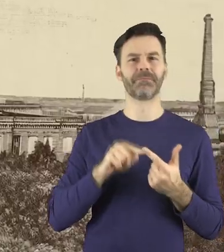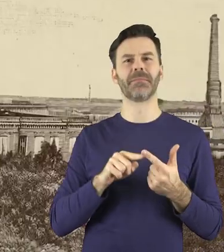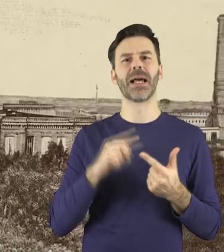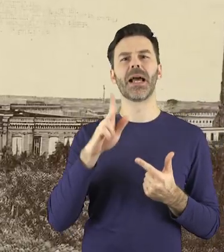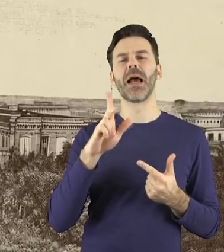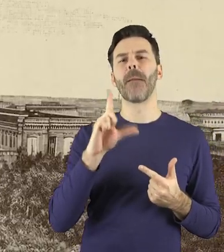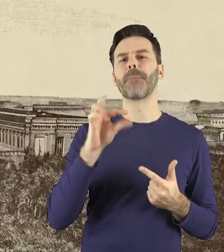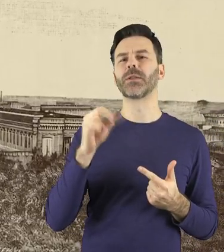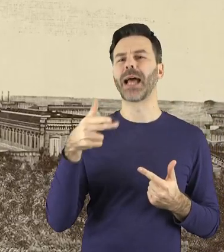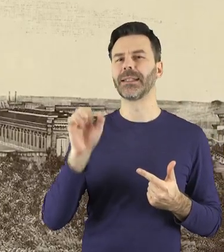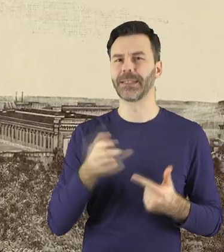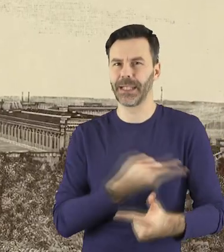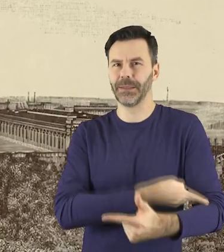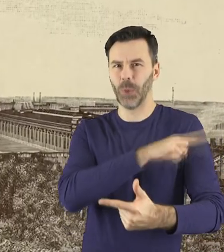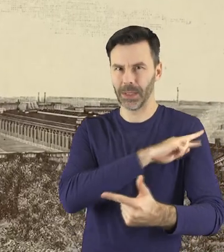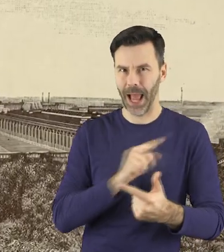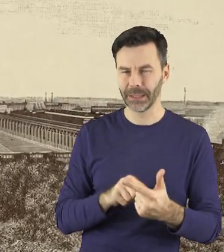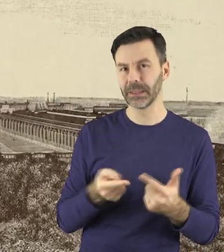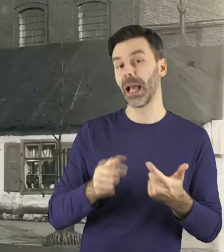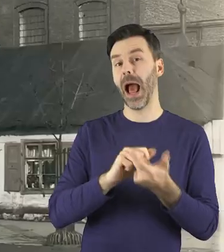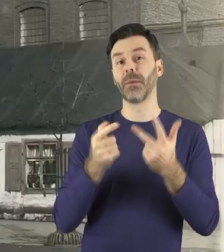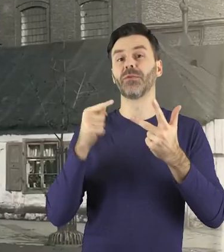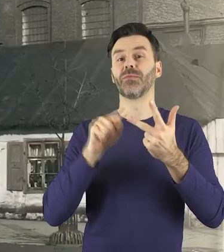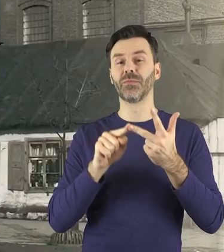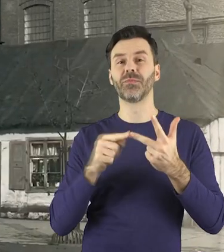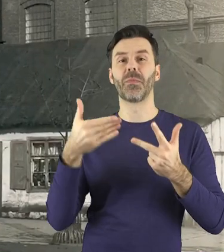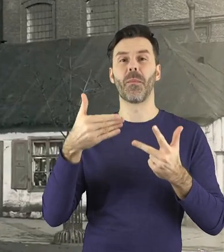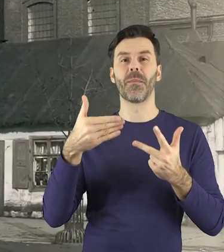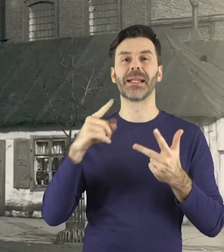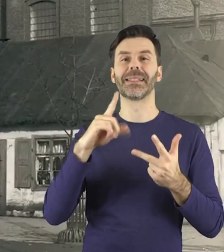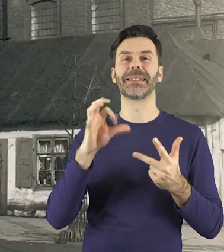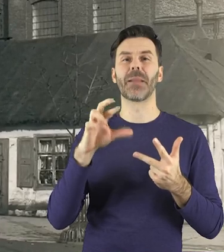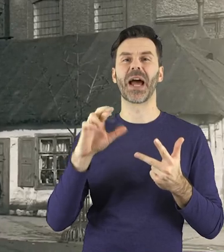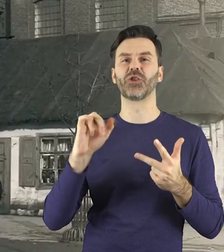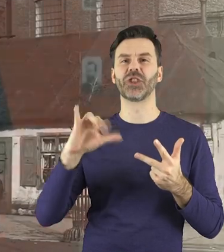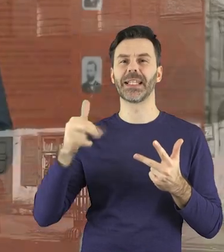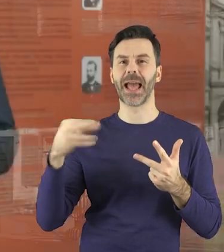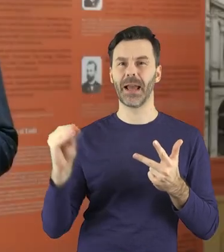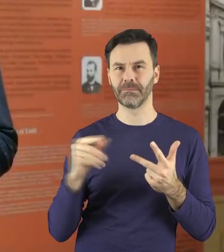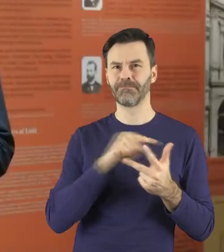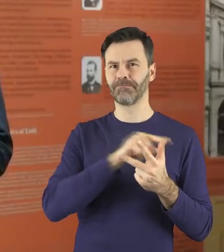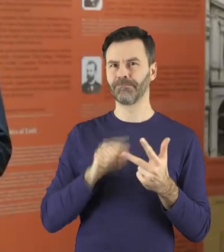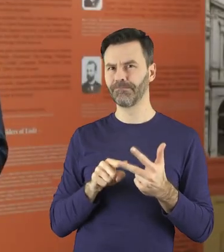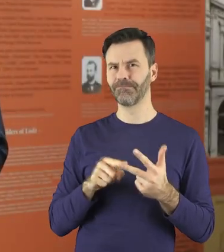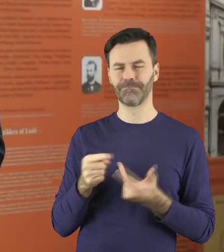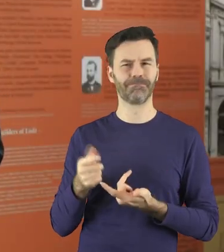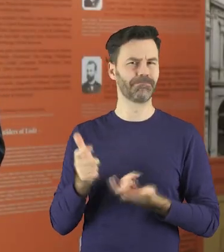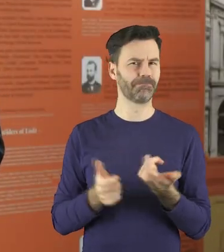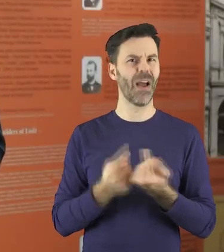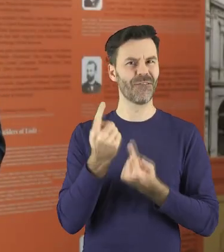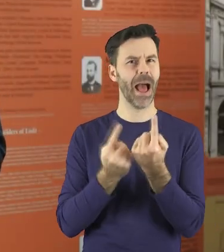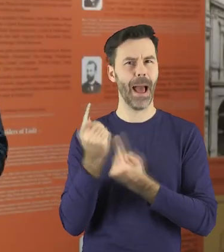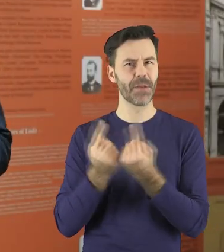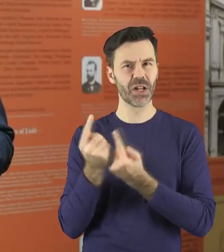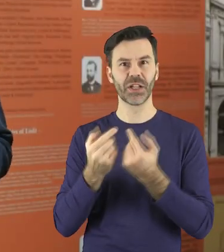Izraela Kalmanowicza-Poznańskiego czy Markusa Silbersteina. Te fabryki, to jest dość